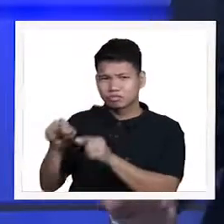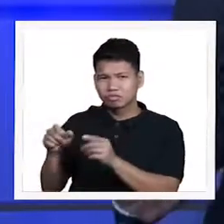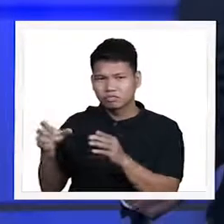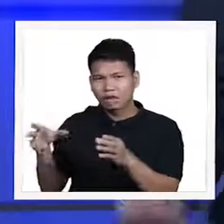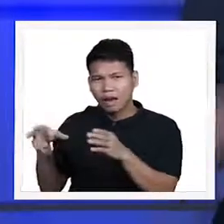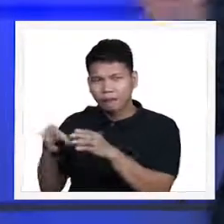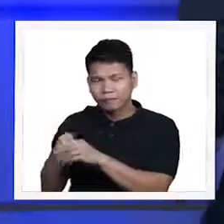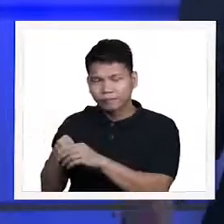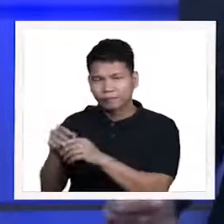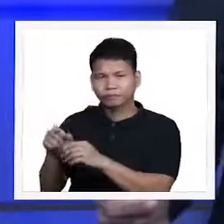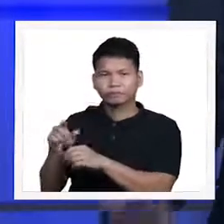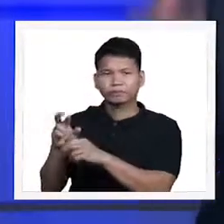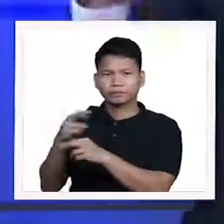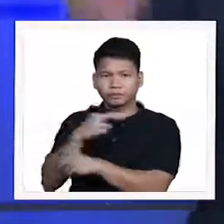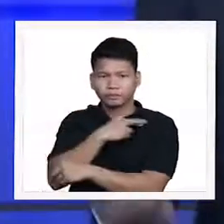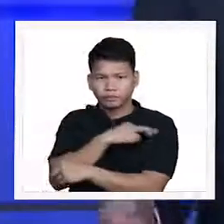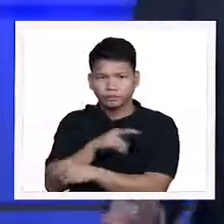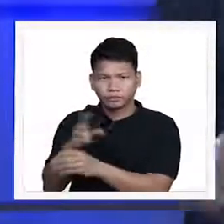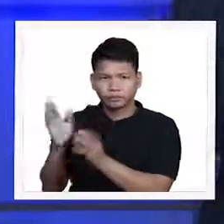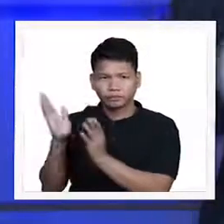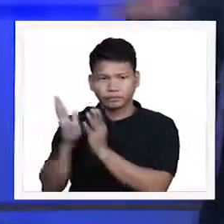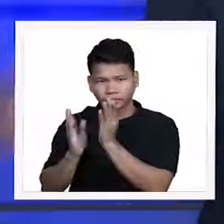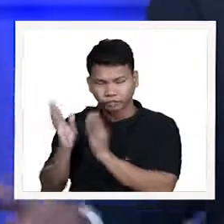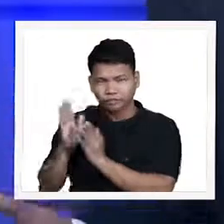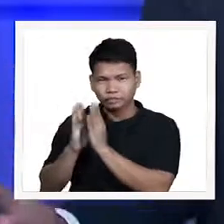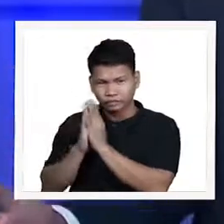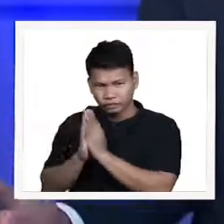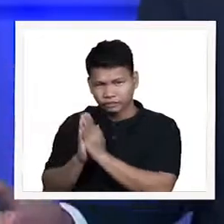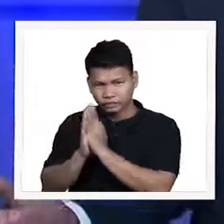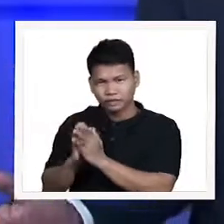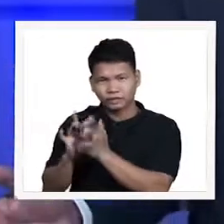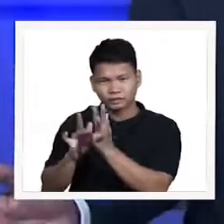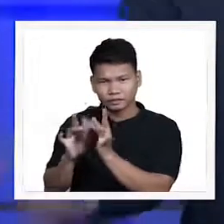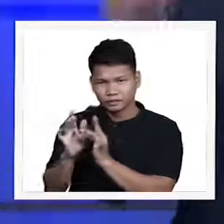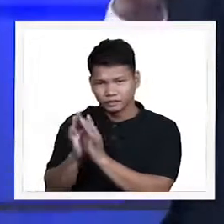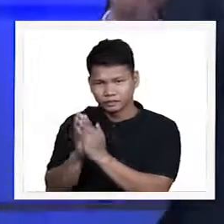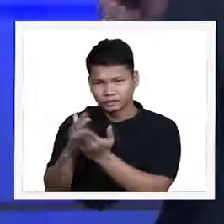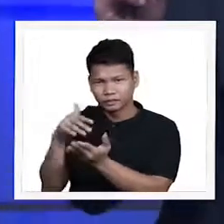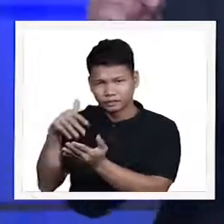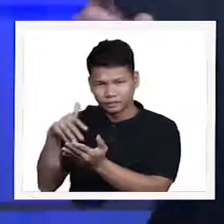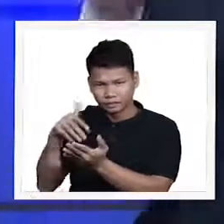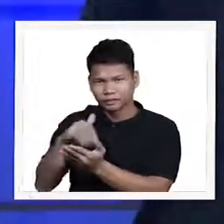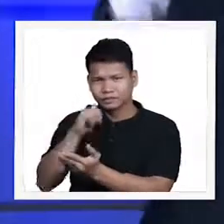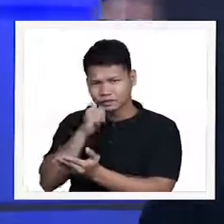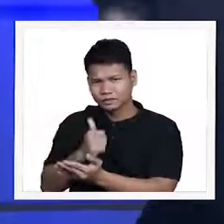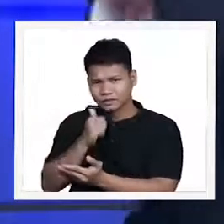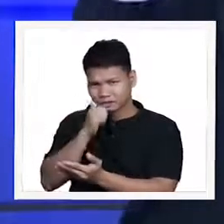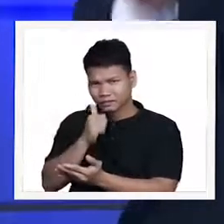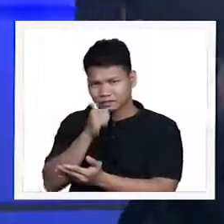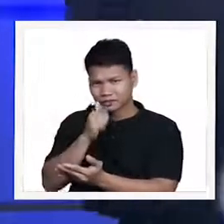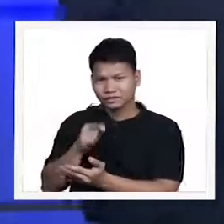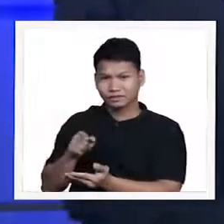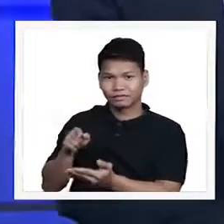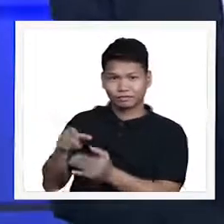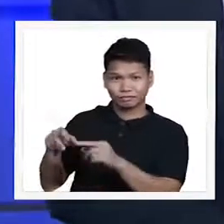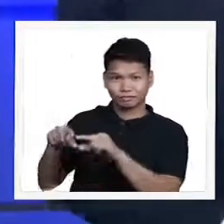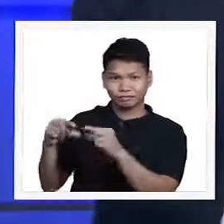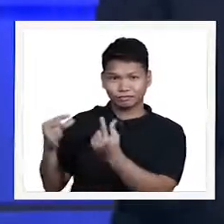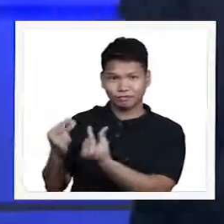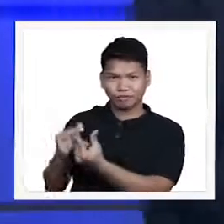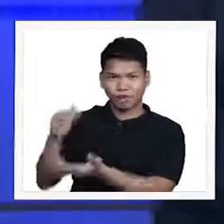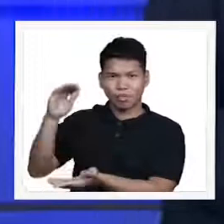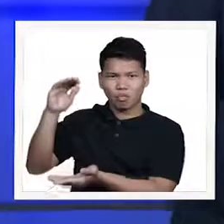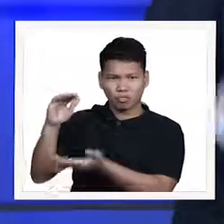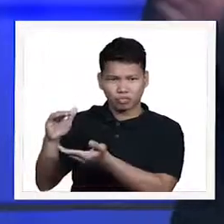prayed or read their Bible regularly, The good news is, they had lower blood